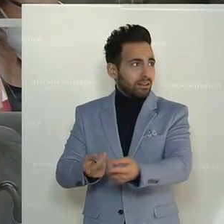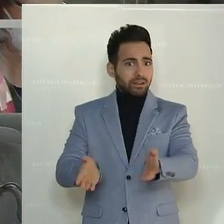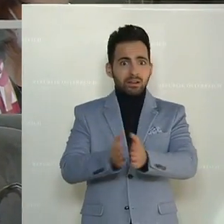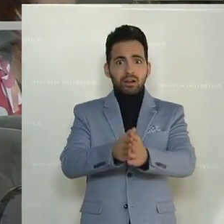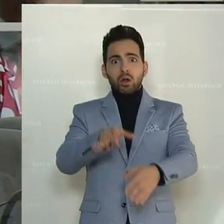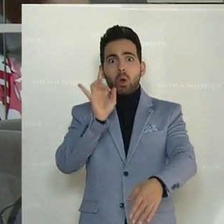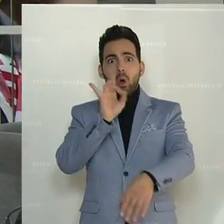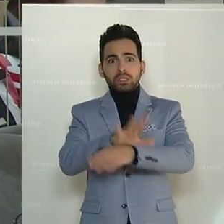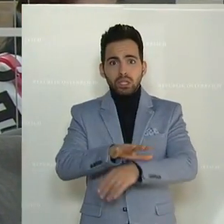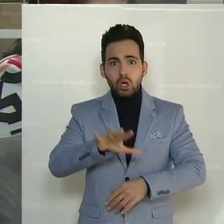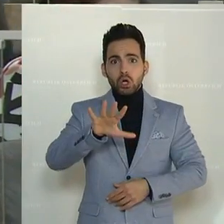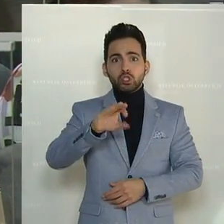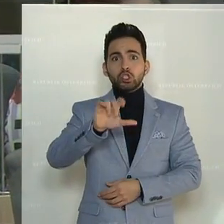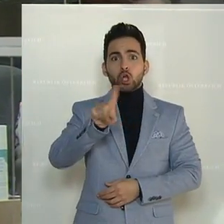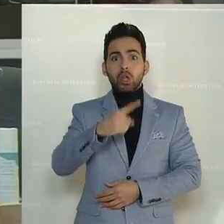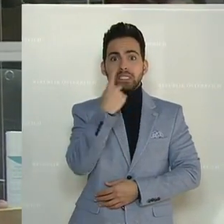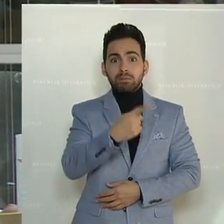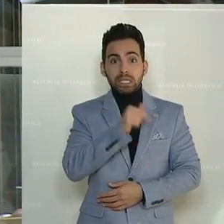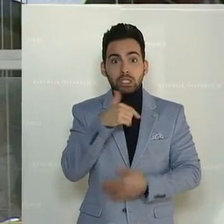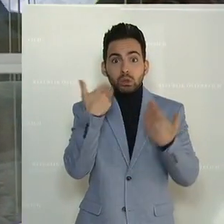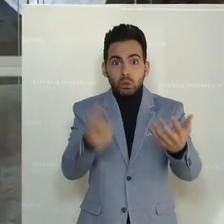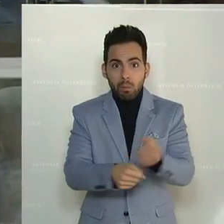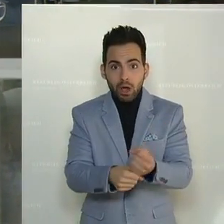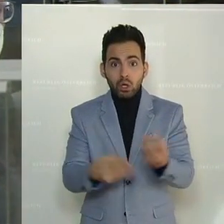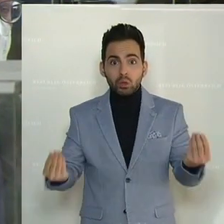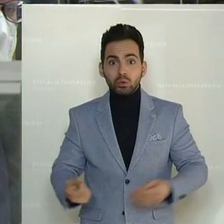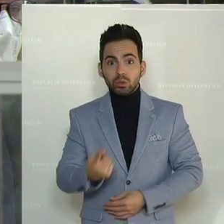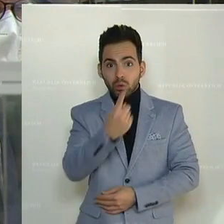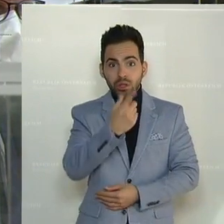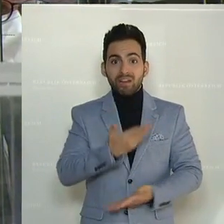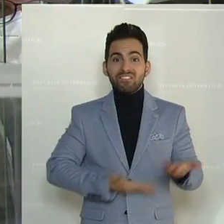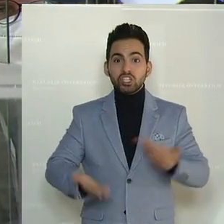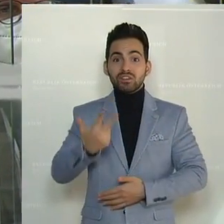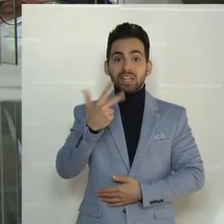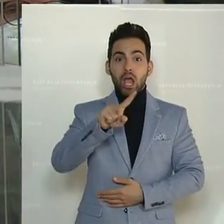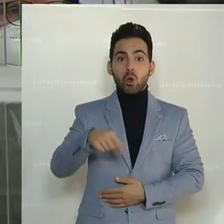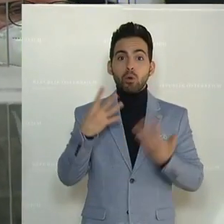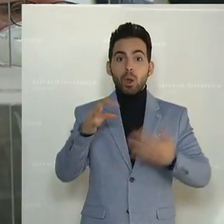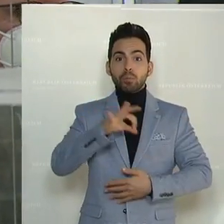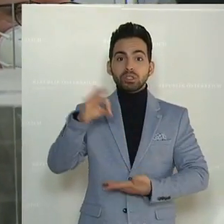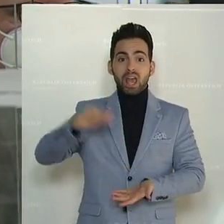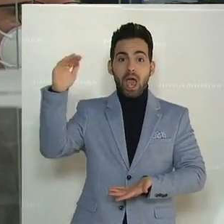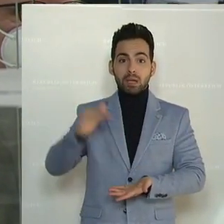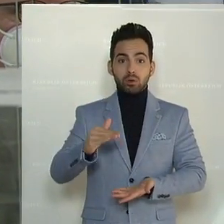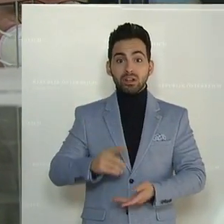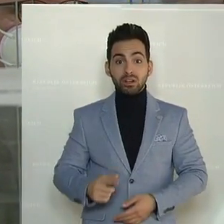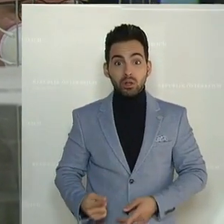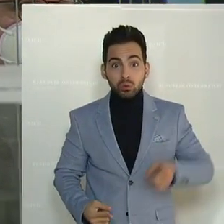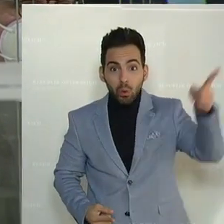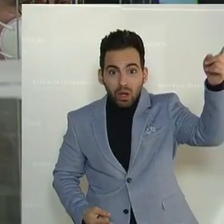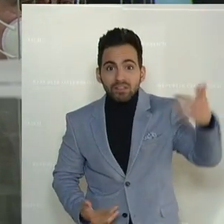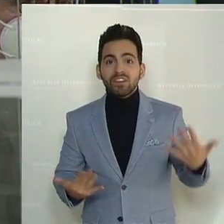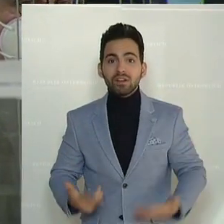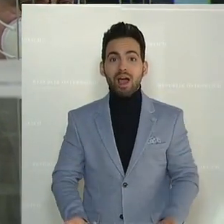Glück macht der Olaf Scholz das nicht, denn dort ist die Wirtschaft nur um 3,9 Prozent eingebrochen, bei ihm 8